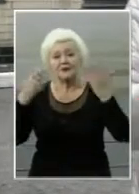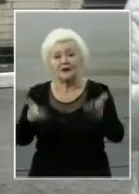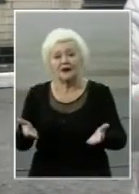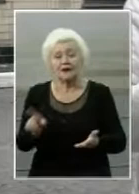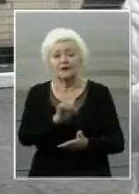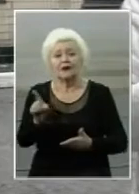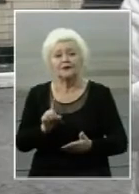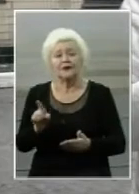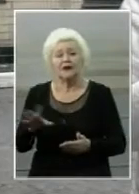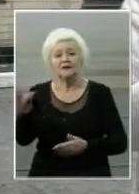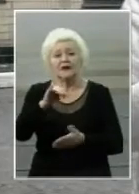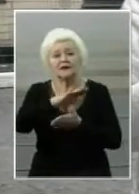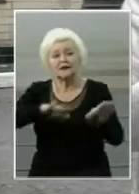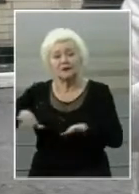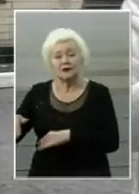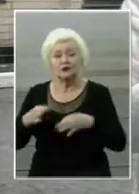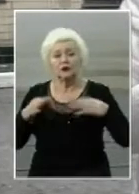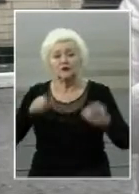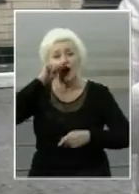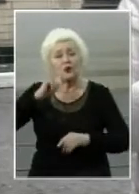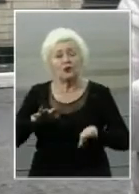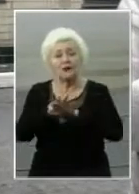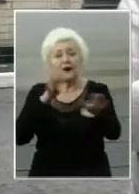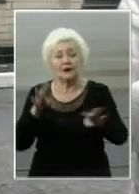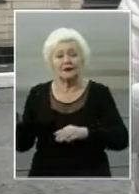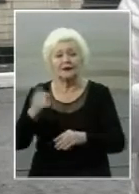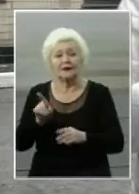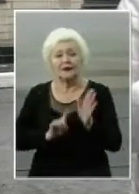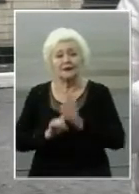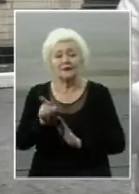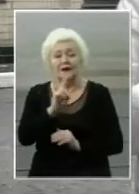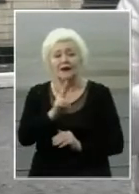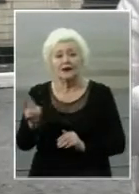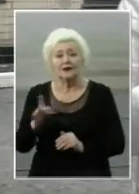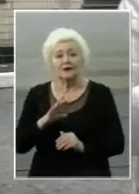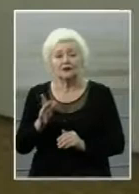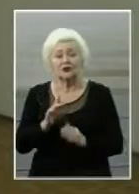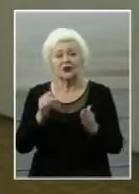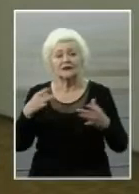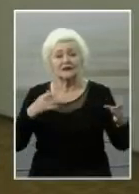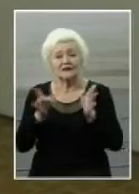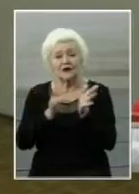військовослужбовців із минулим святом української армії та з прийдешним святом Святого Миколая.